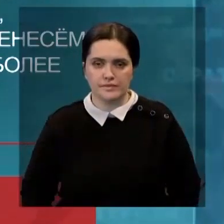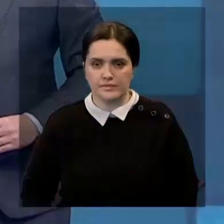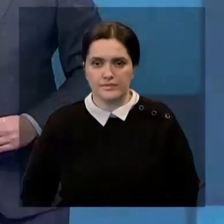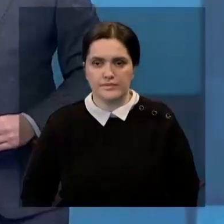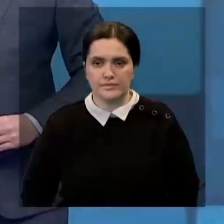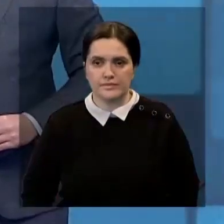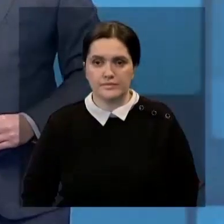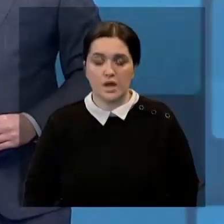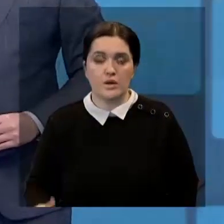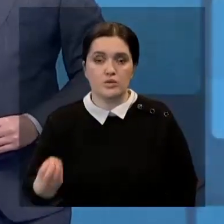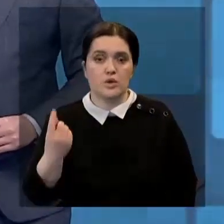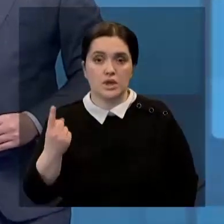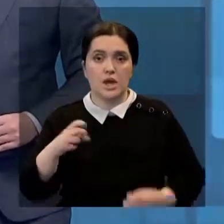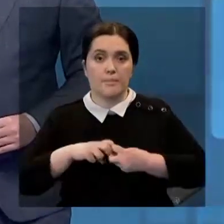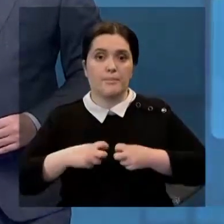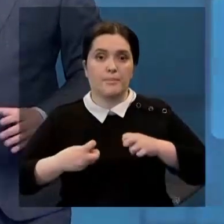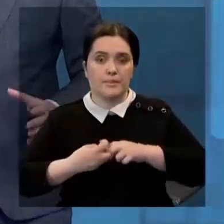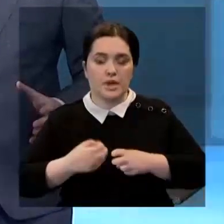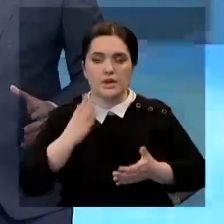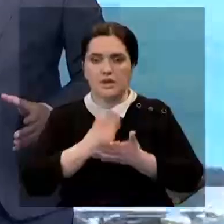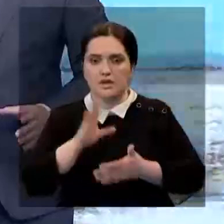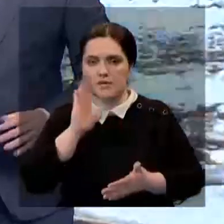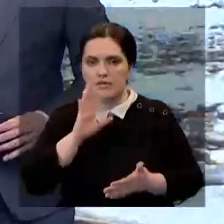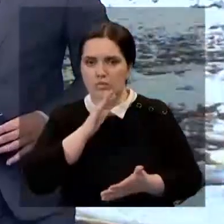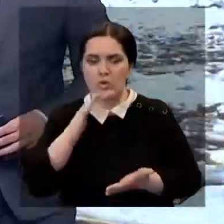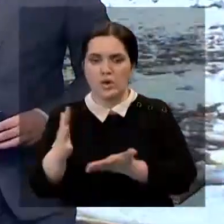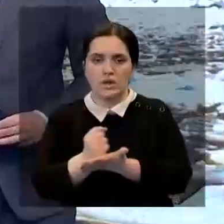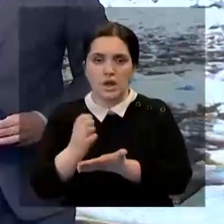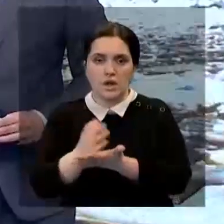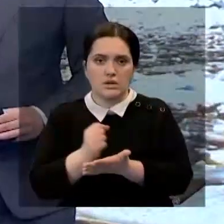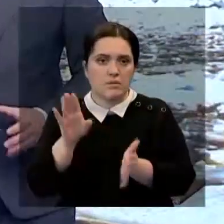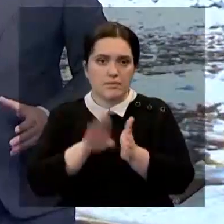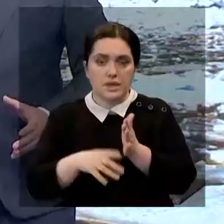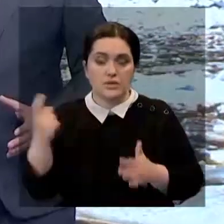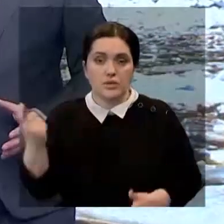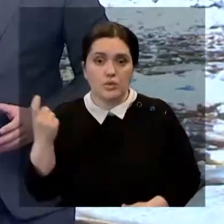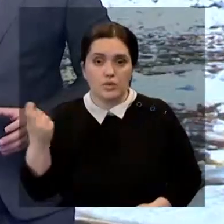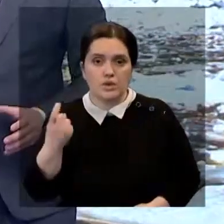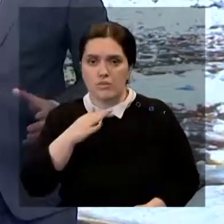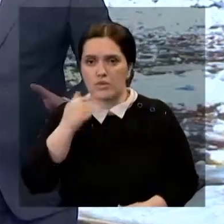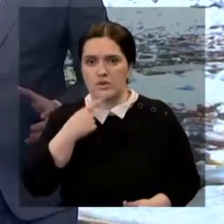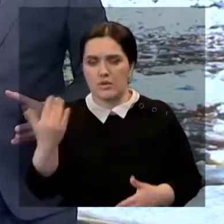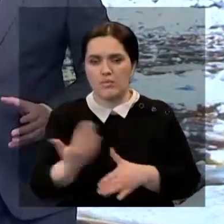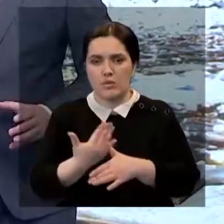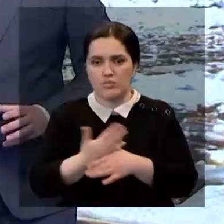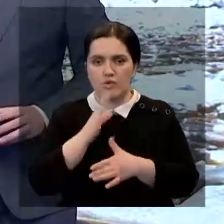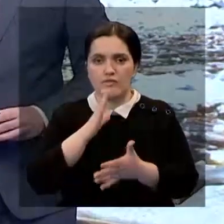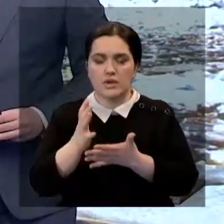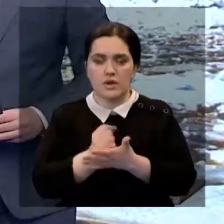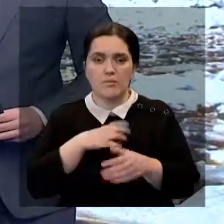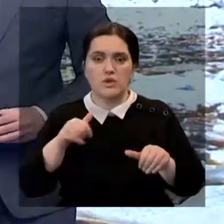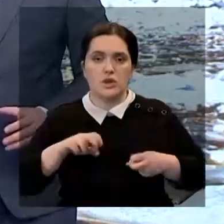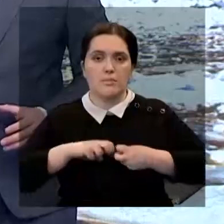Еще одна проблема – целый каскад водохранилищ, в том числе и бесхозных. Многие скажут – с помощью водохранилищ мы решали